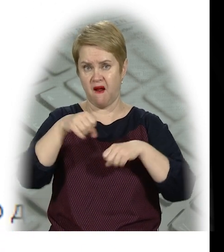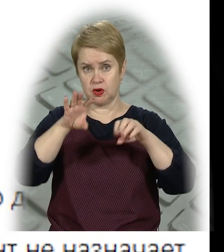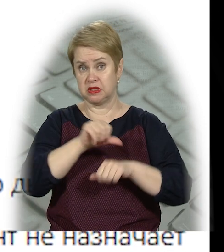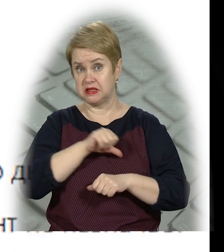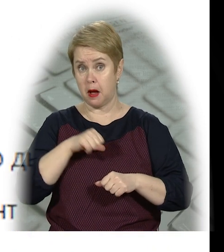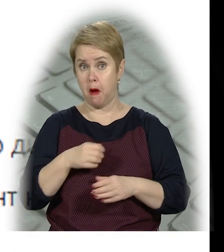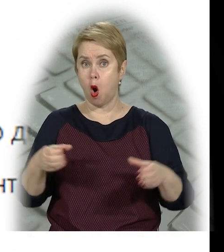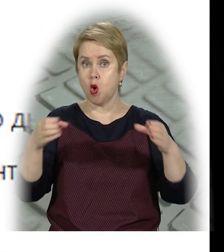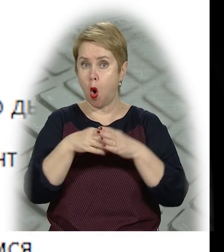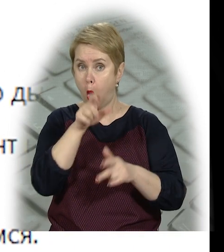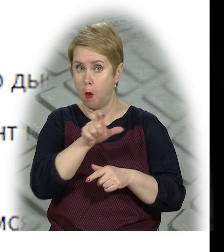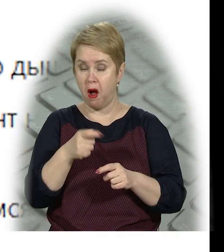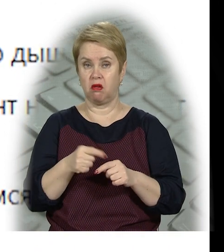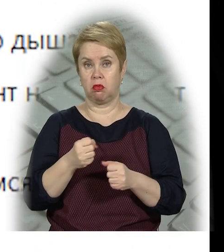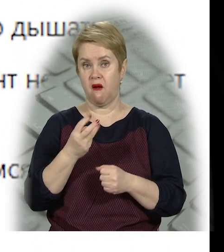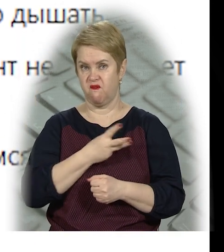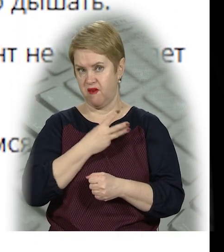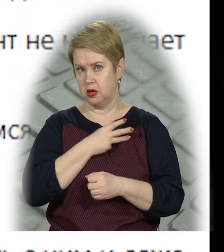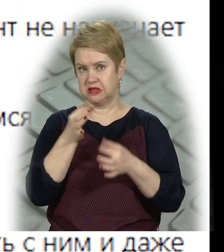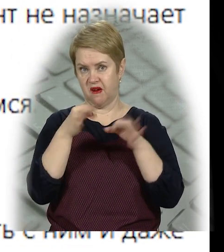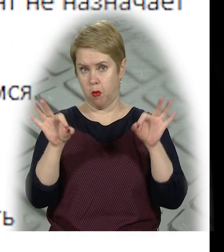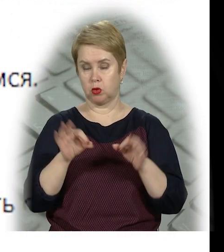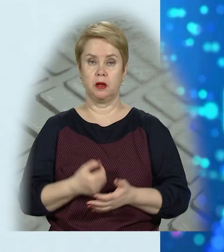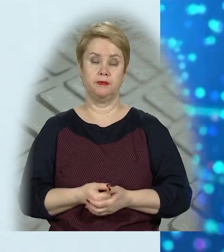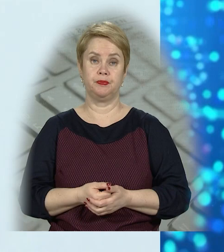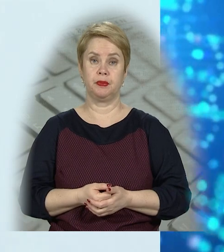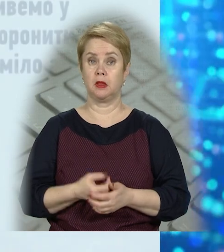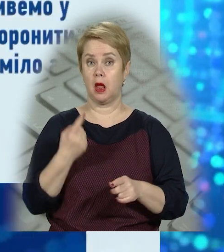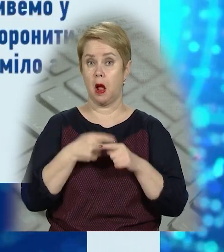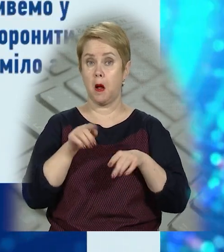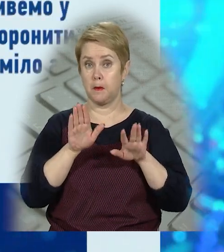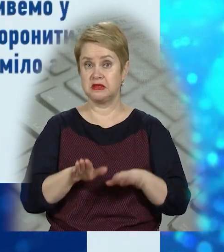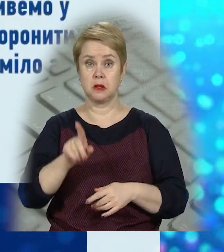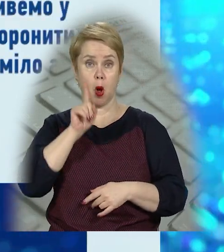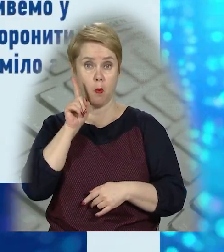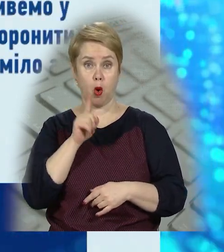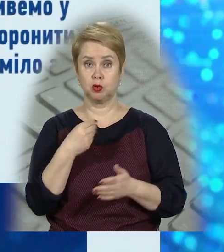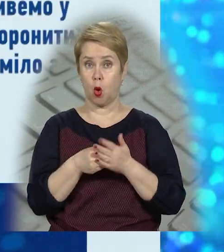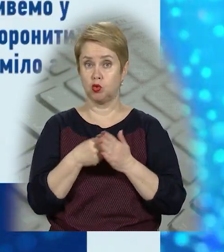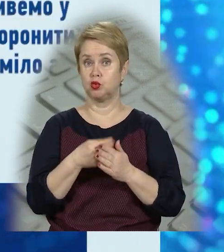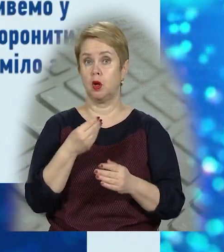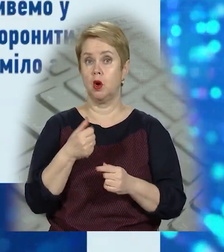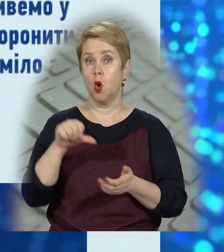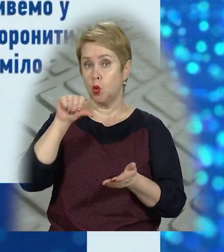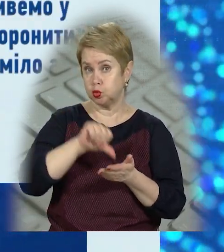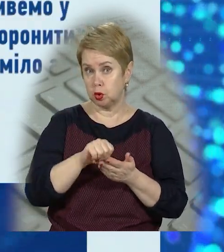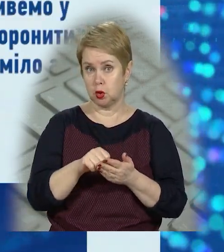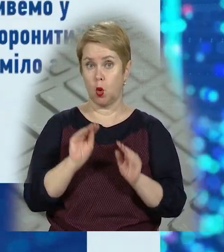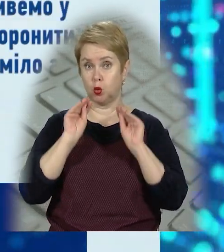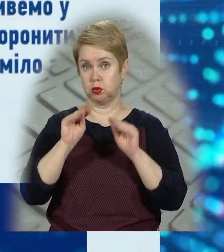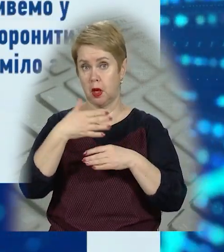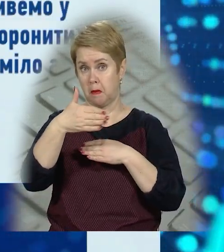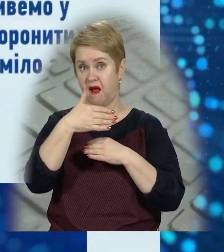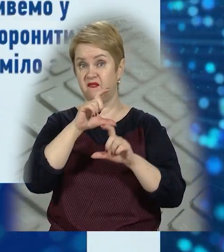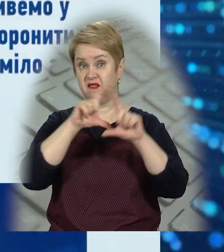вирішила саме громадськість. І це виявлення свободи та демократії. Місцева молодь за кошту бюджету у участі встановила біля